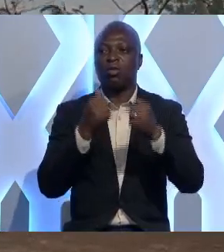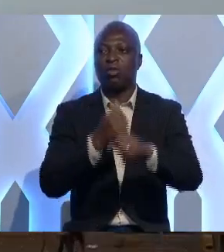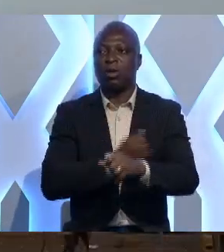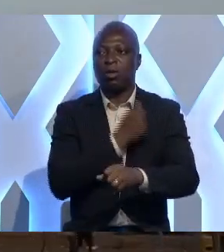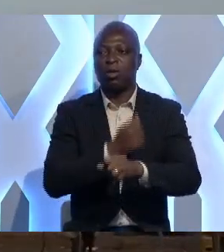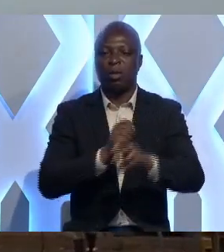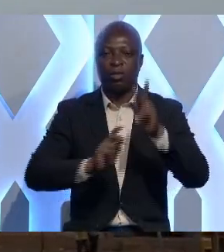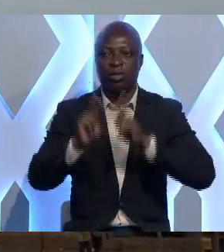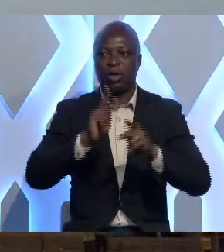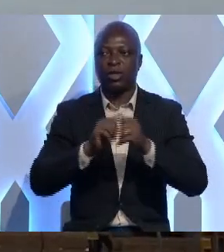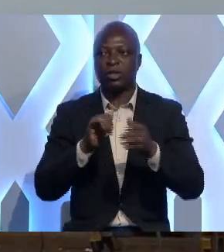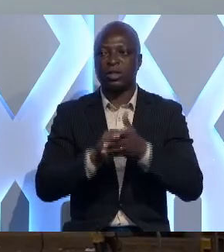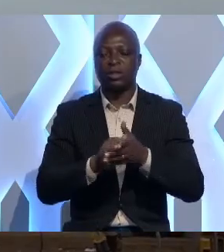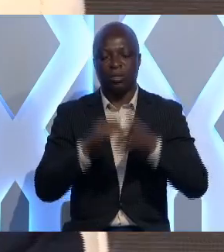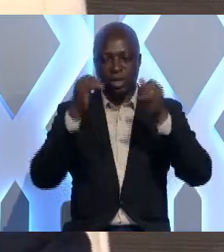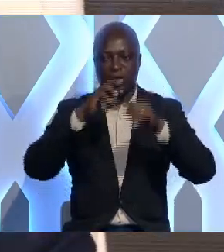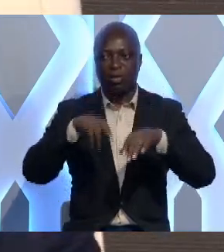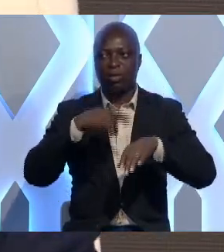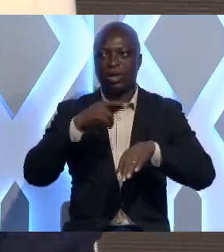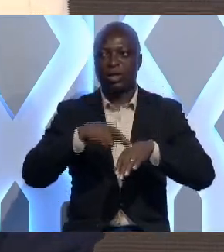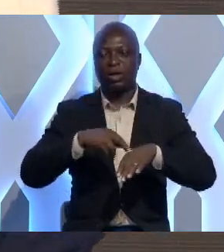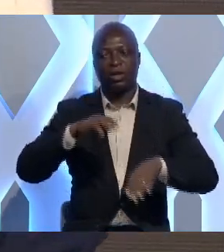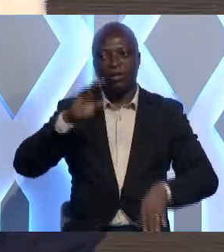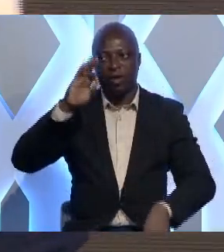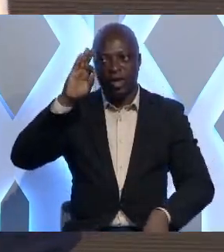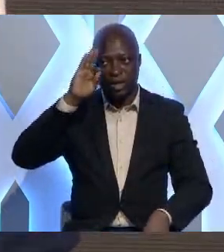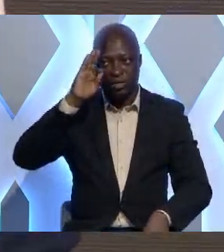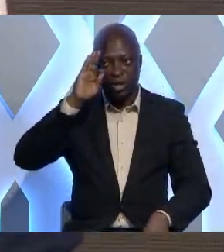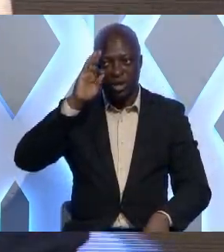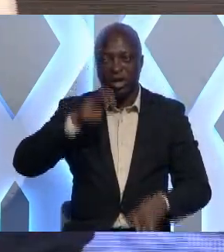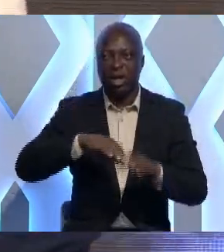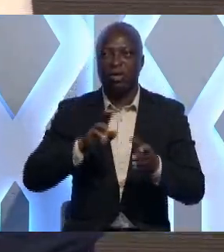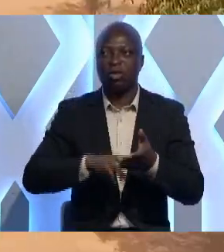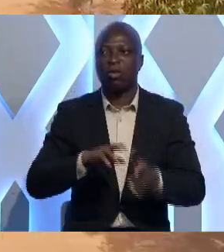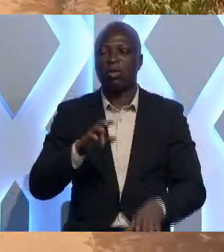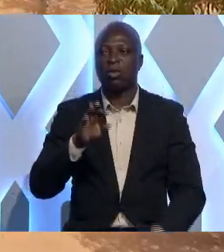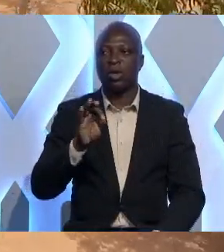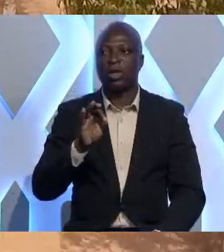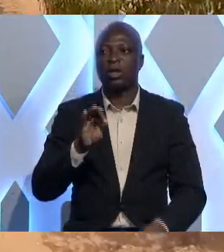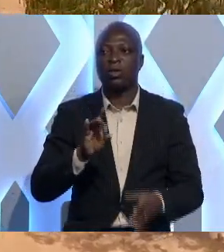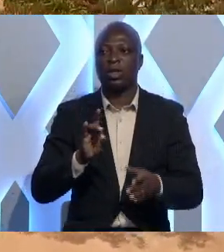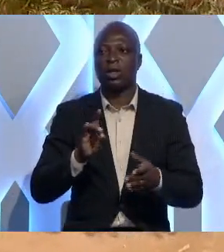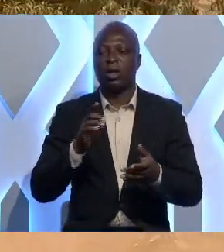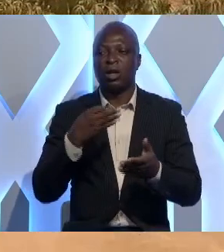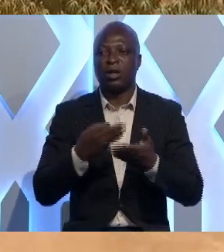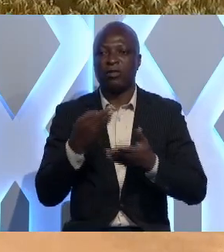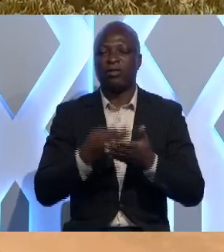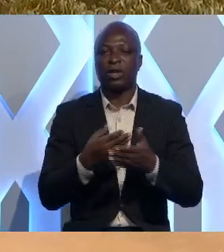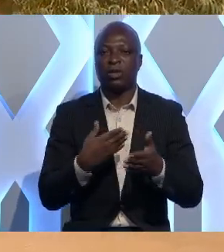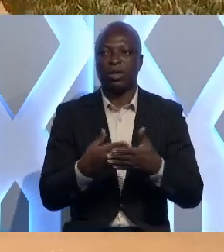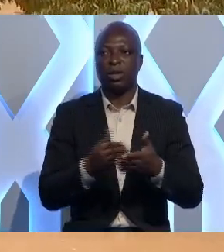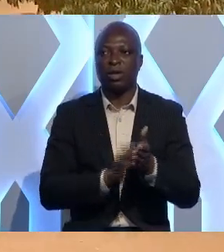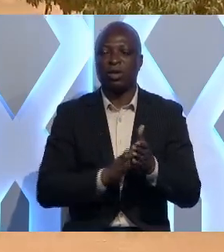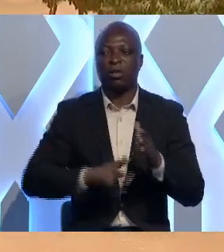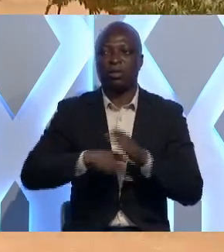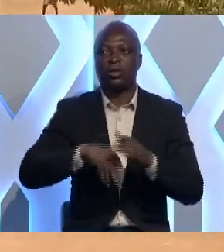A l'initiative du président de la République, Foriso Zimnania Singhé, en 2008, les frais de scolarité au pré-scolaire et au primaire